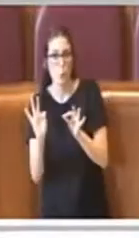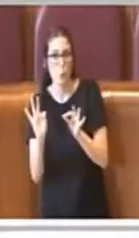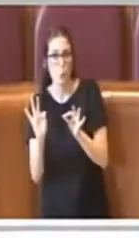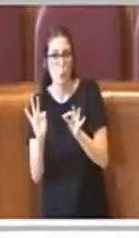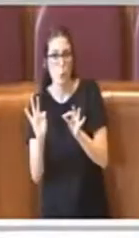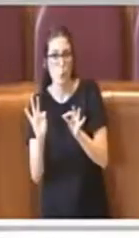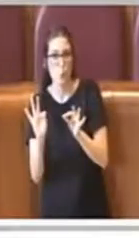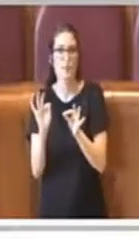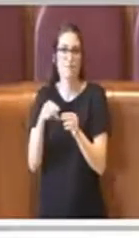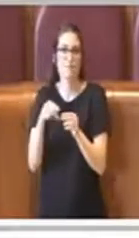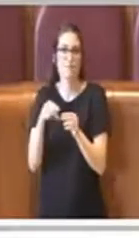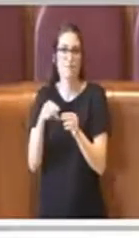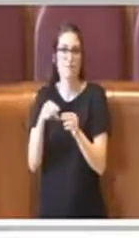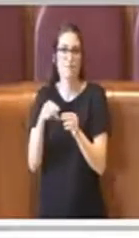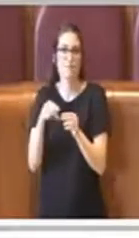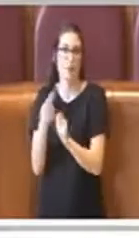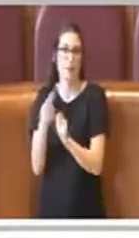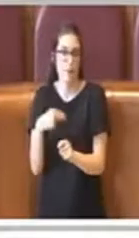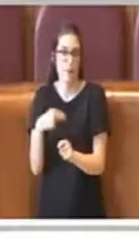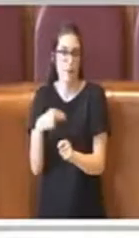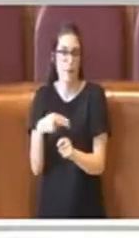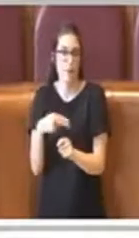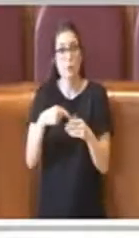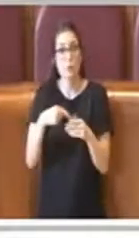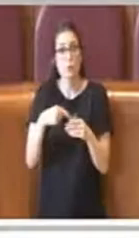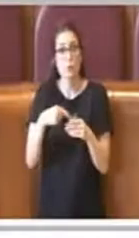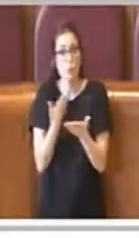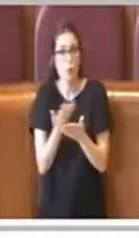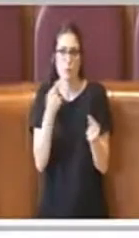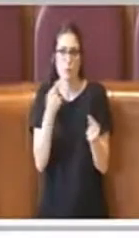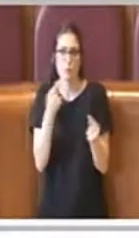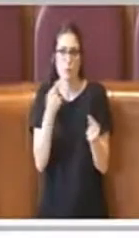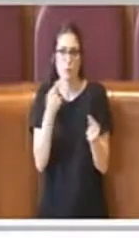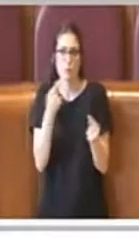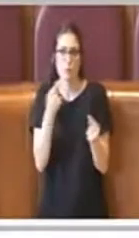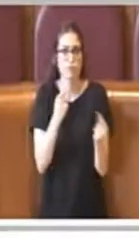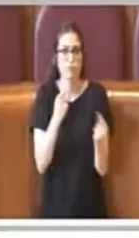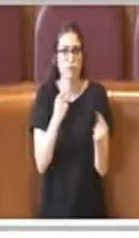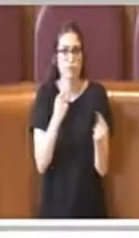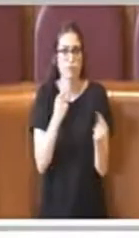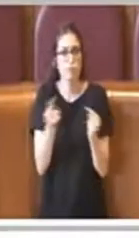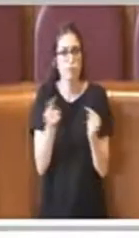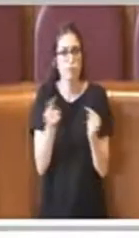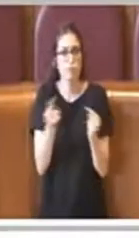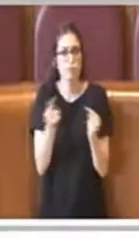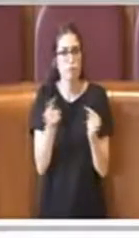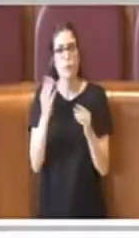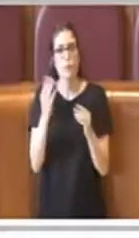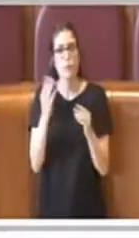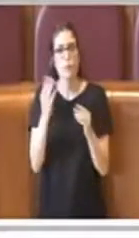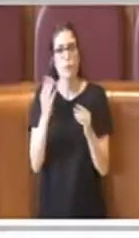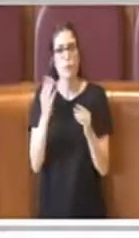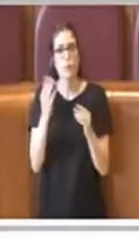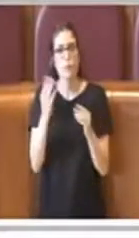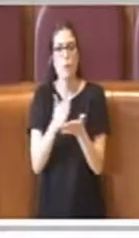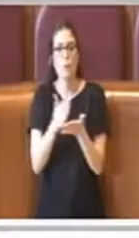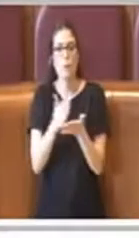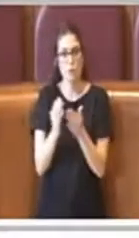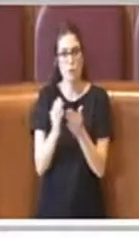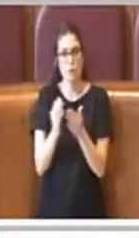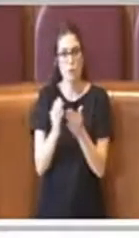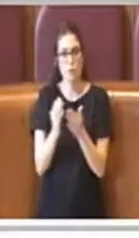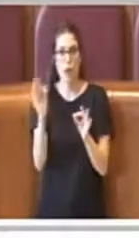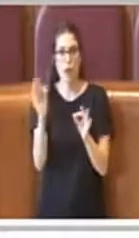dicevo prima imprescindibili. Quindi la proposta è stata ampiamente discussa e l'emendamento è frutto di una mediazione tra diverse